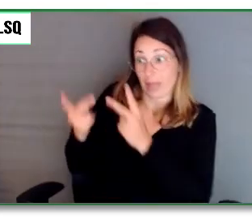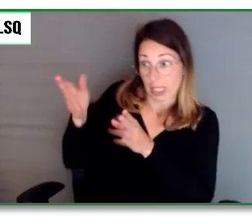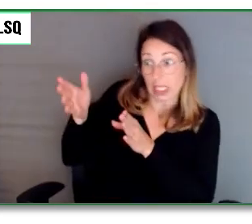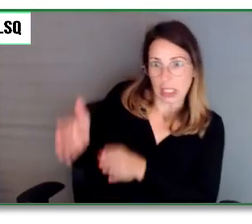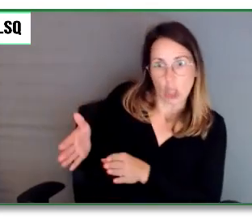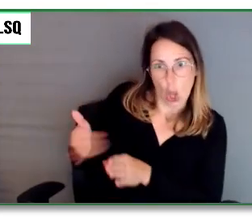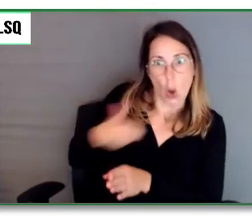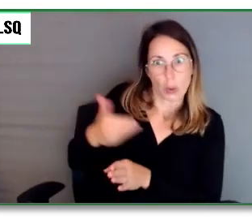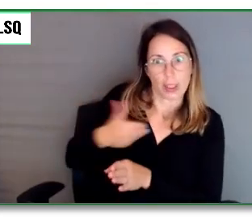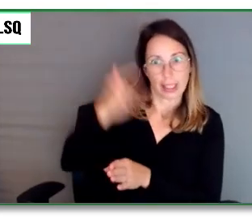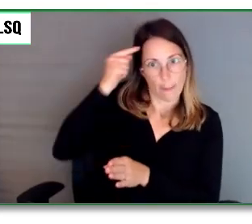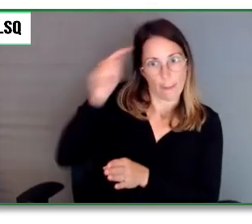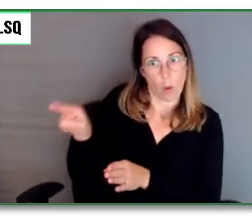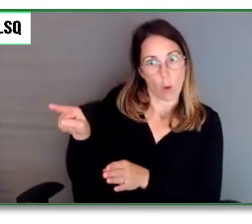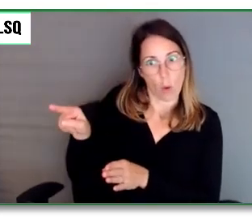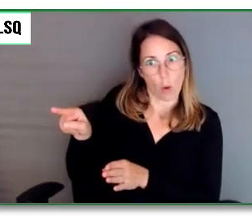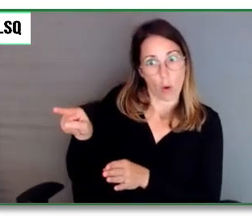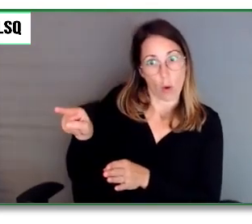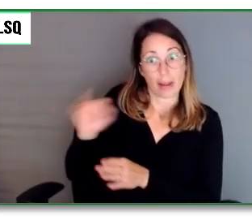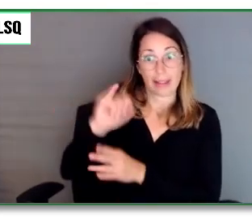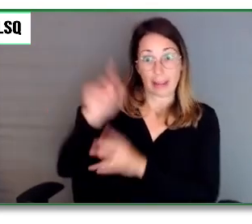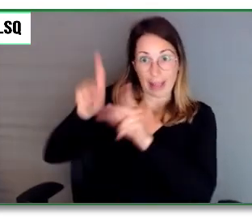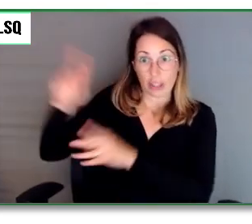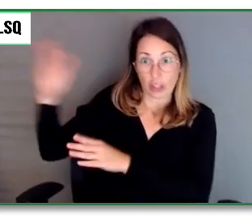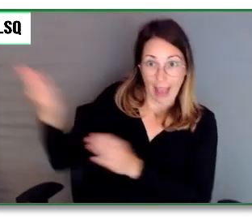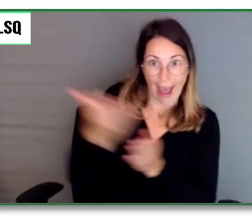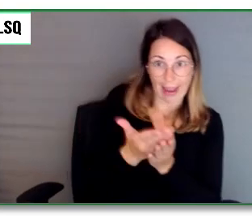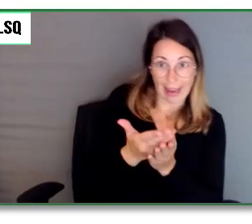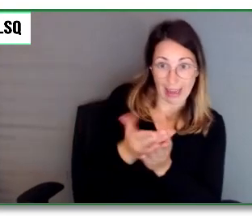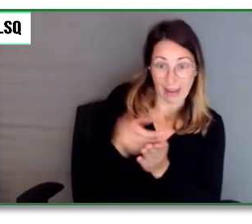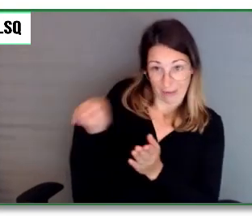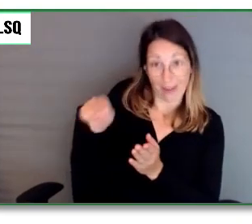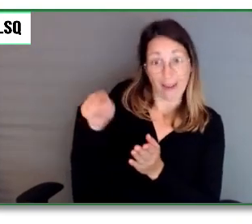fois que la personne arrive au parc qui a besoin d'informations immédiatement.